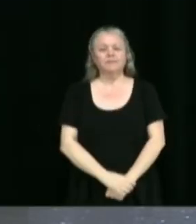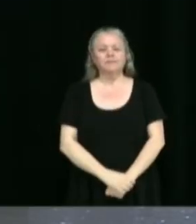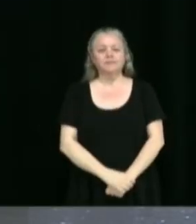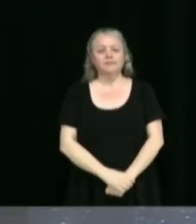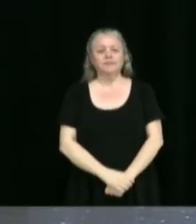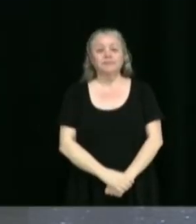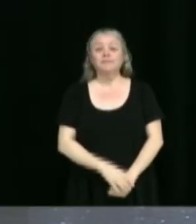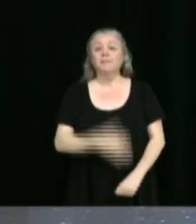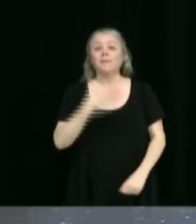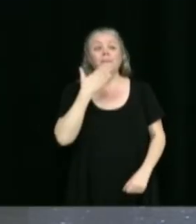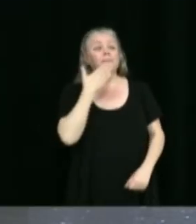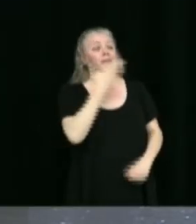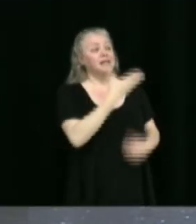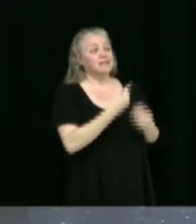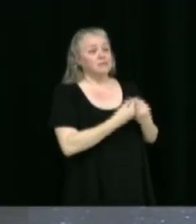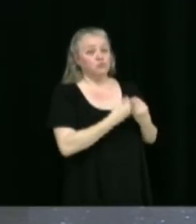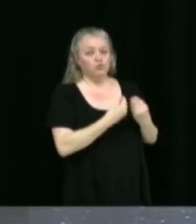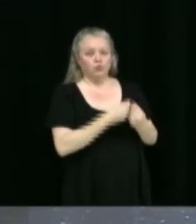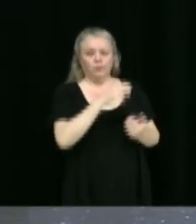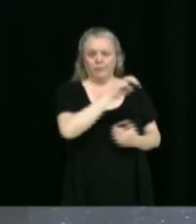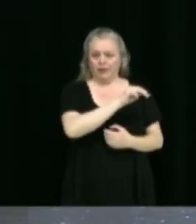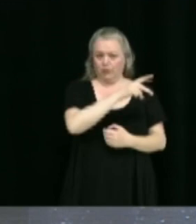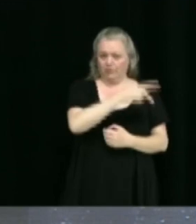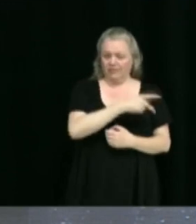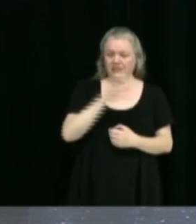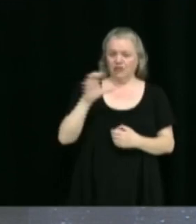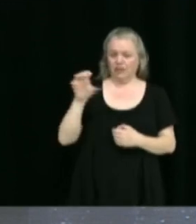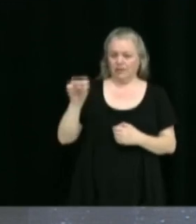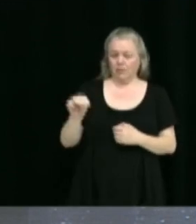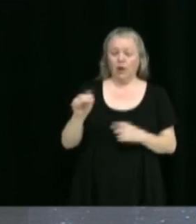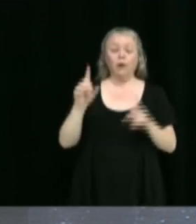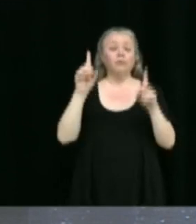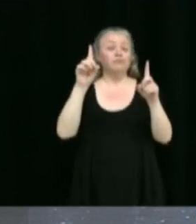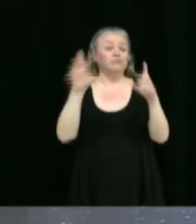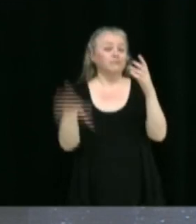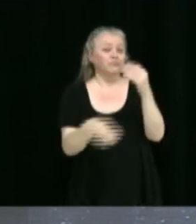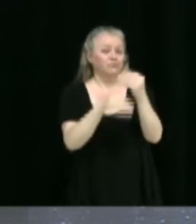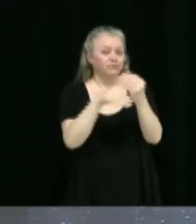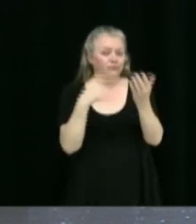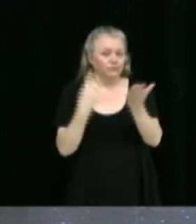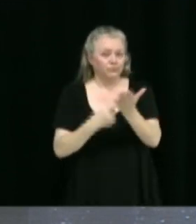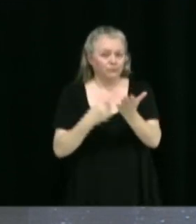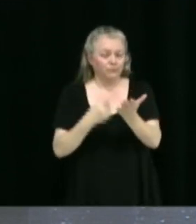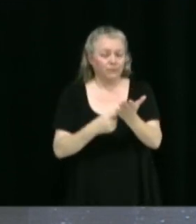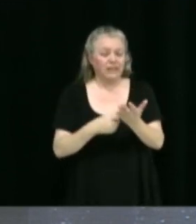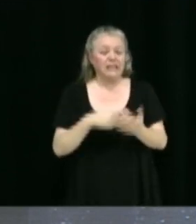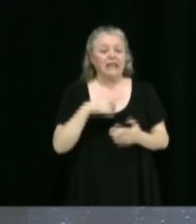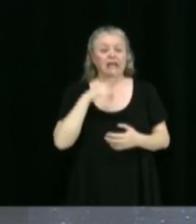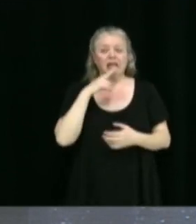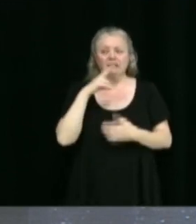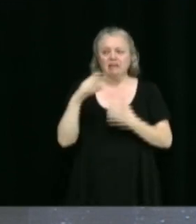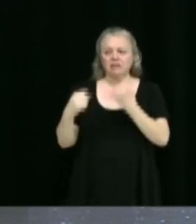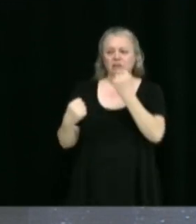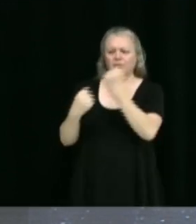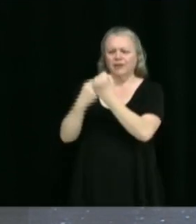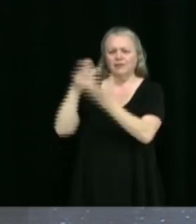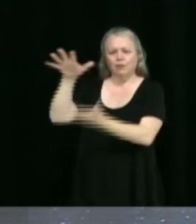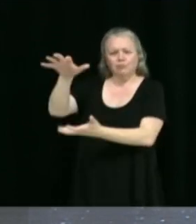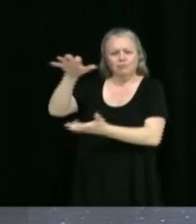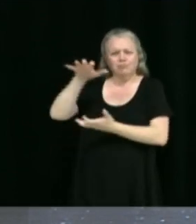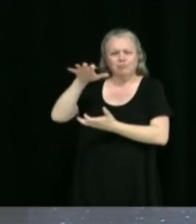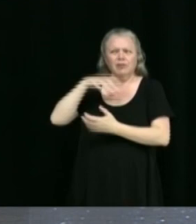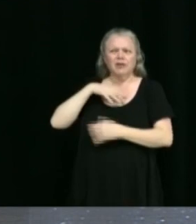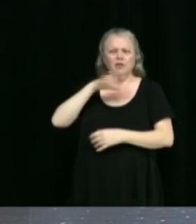Merci beaucoup. Michael Provencher, Chantal Moreau. est à noter que nous avons obtenu une subvention de tout près de 75